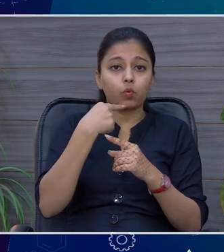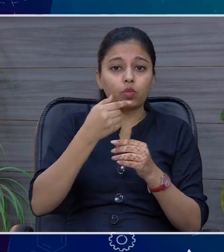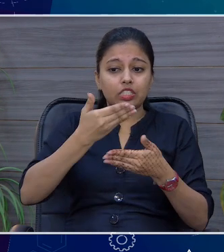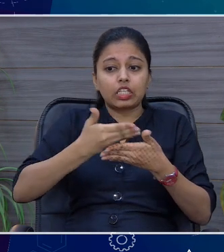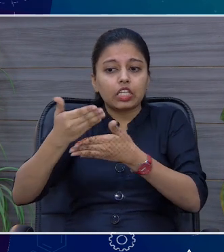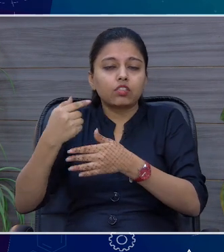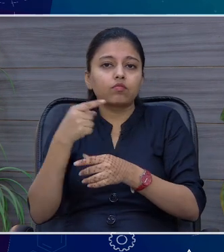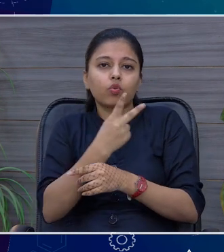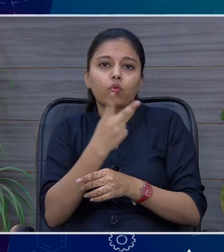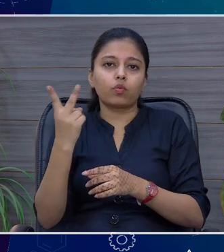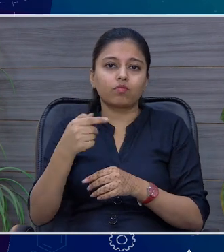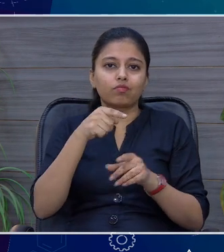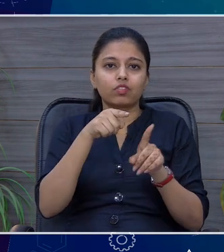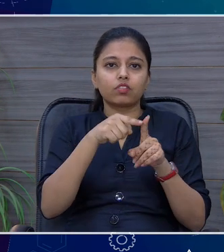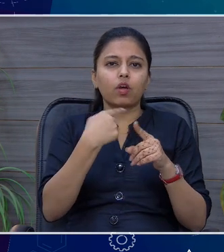साथ आज